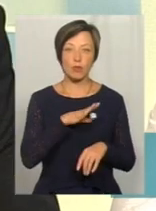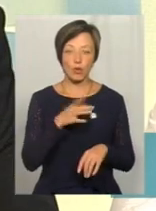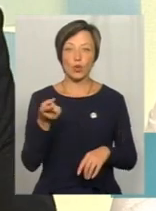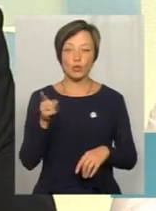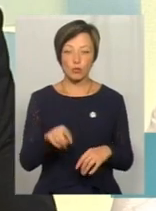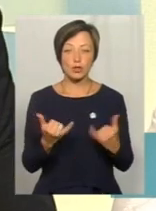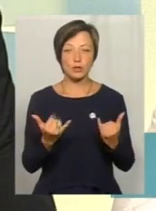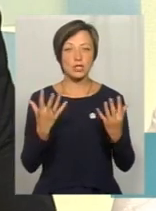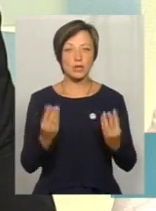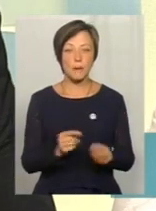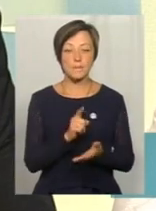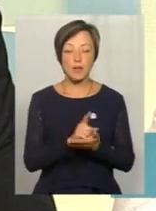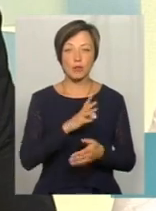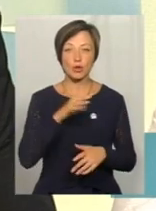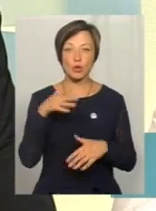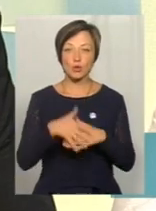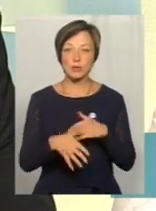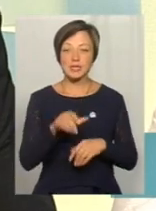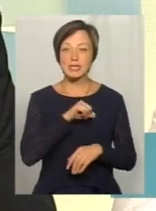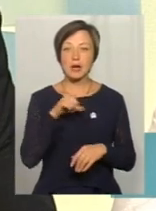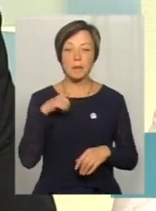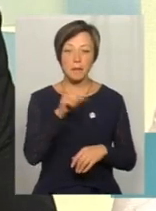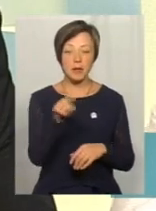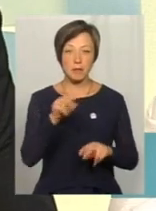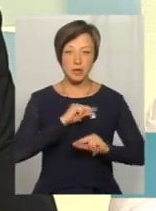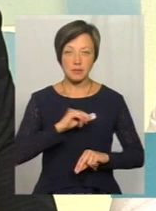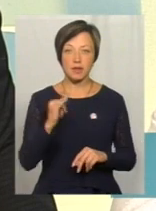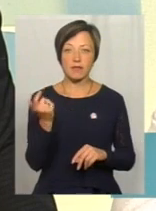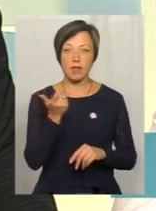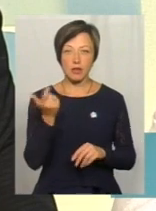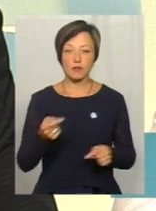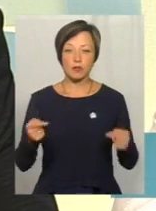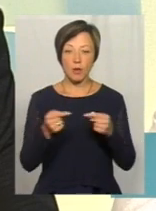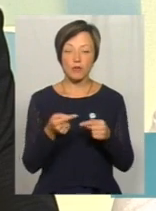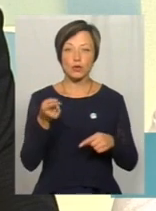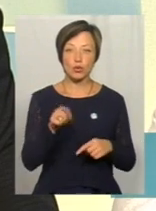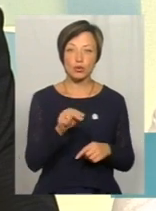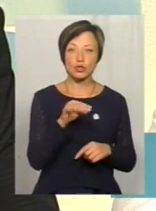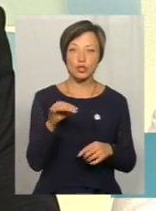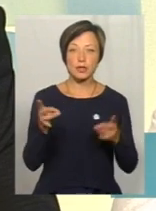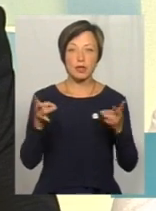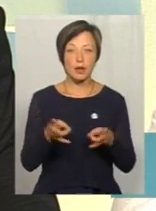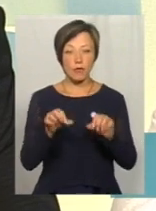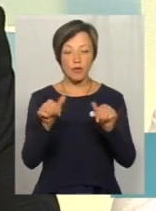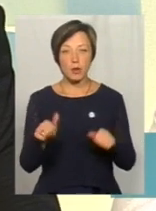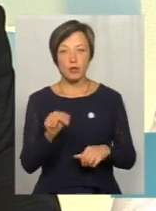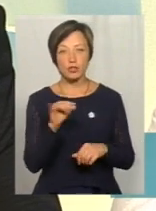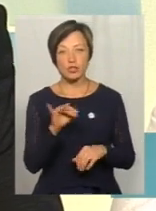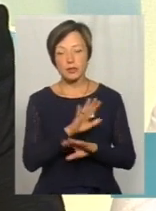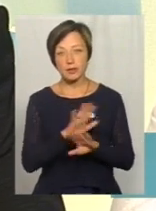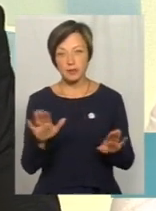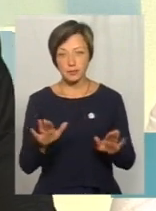на сьогоднішній день має бути розуміння у самих працівників і у власників, відповідно того, чи треба оформлятися, чи ні.